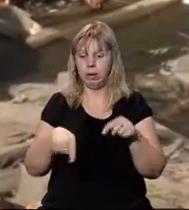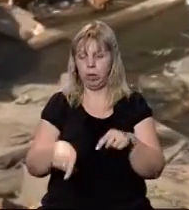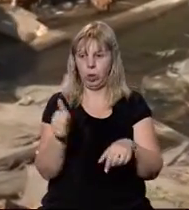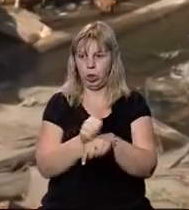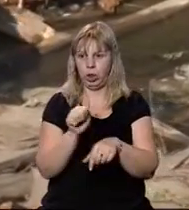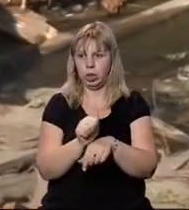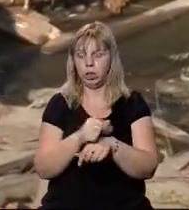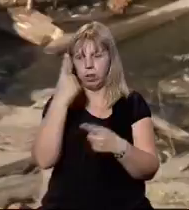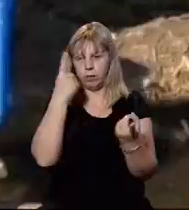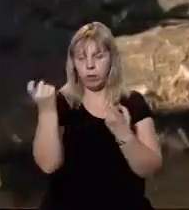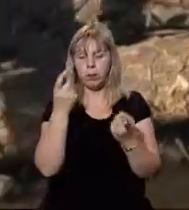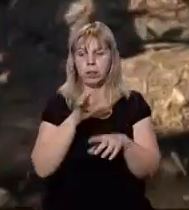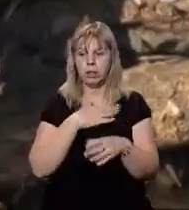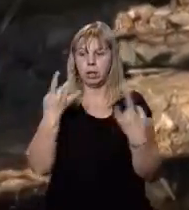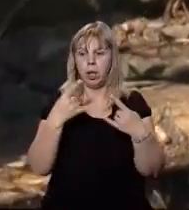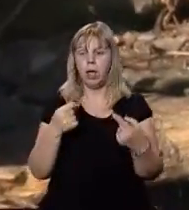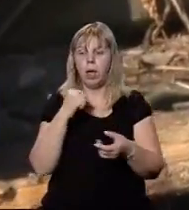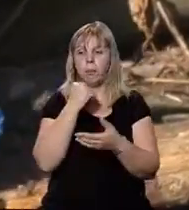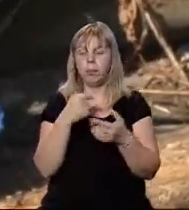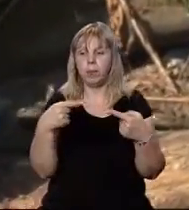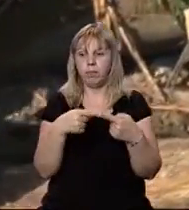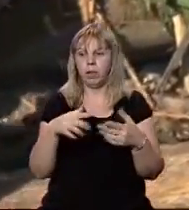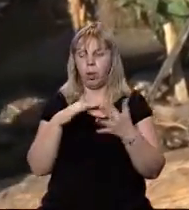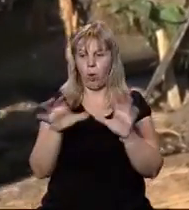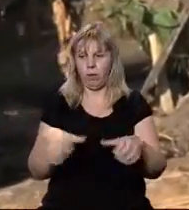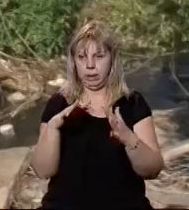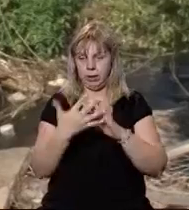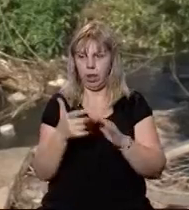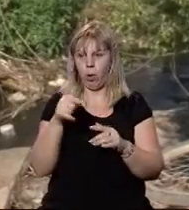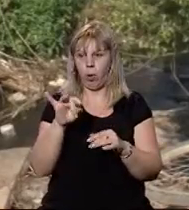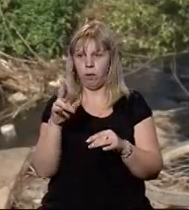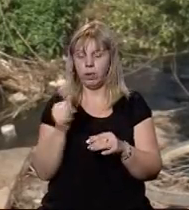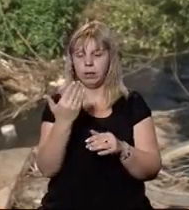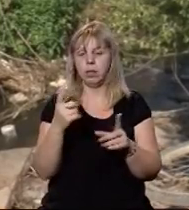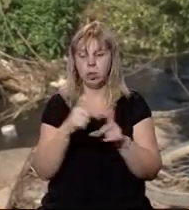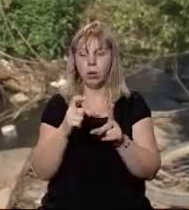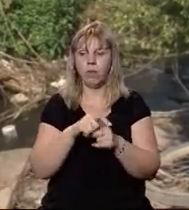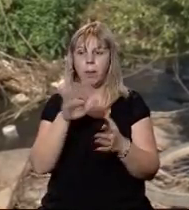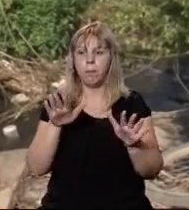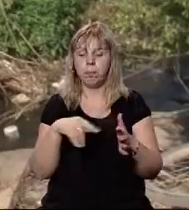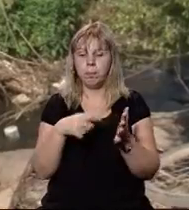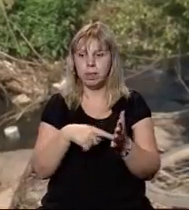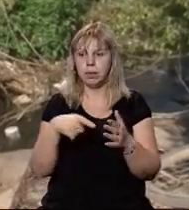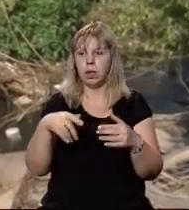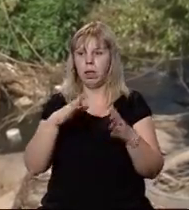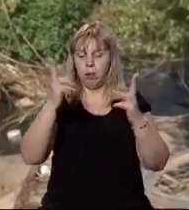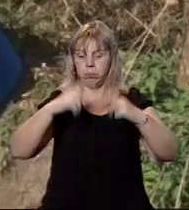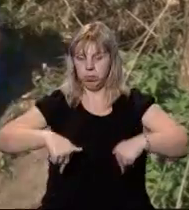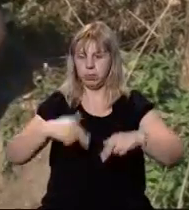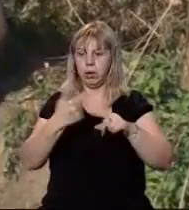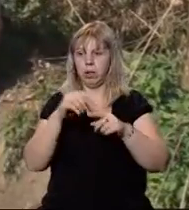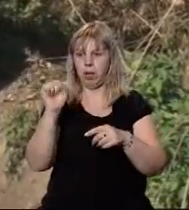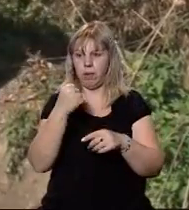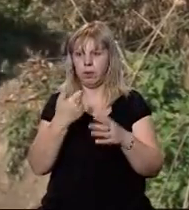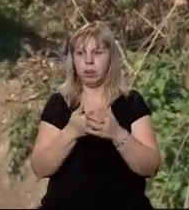тижня. Інформацію нашому телеканалу підтвердила голова села Ганна Головка. За її словами, міст там обвалився в кінці серпня.